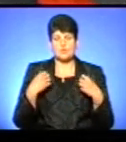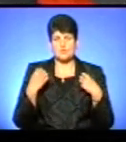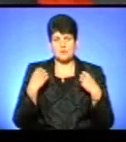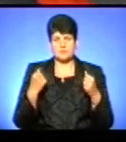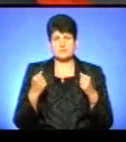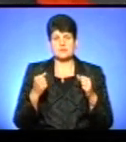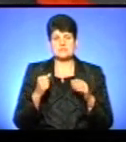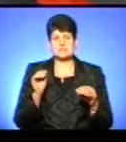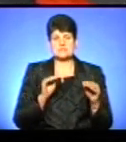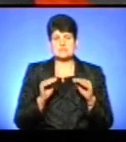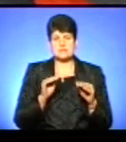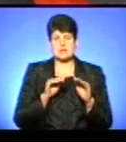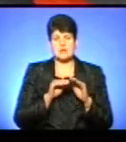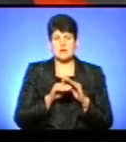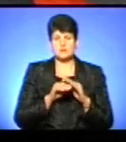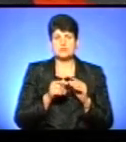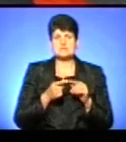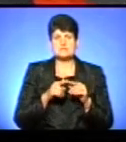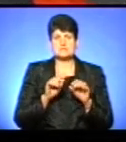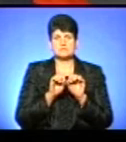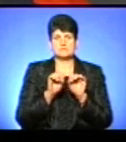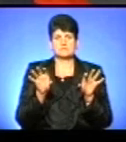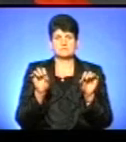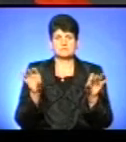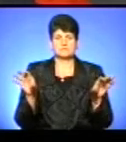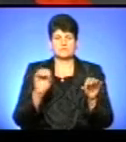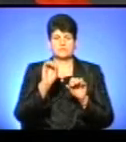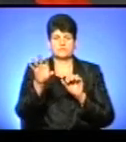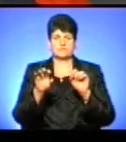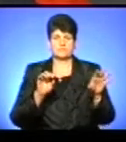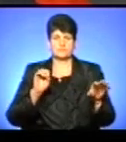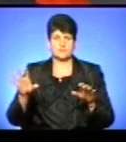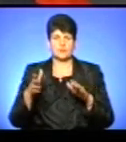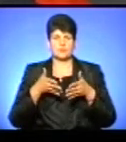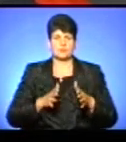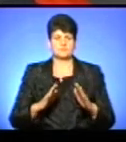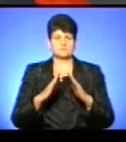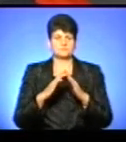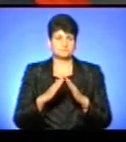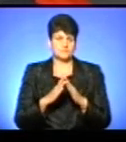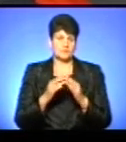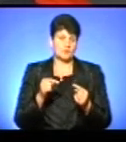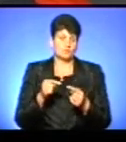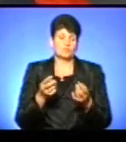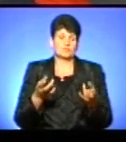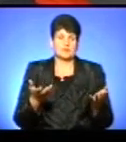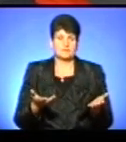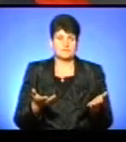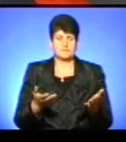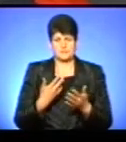управління охорони здоров'я, ці всі пакунки роз'їдуться по пологових будинках, відповідно до потреби,